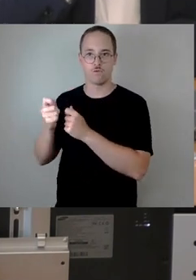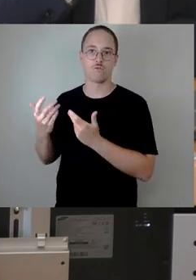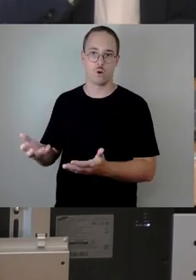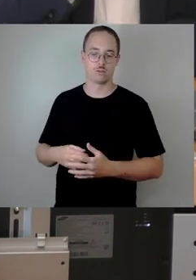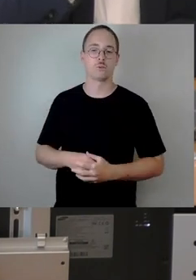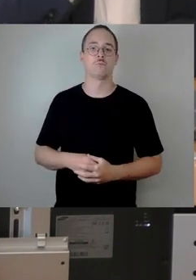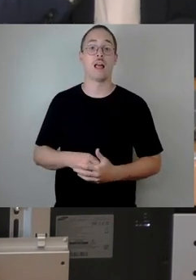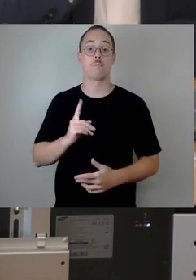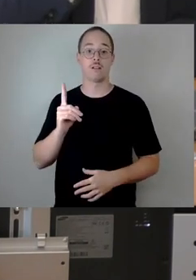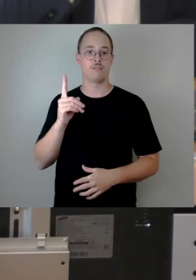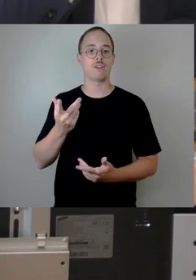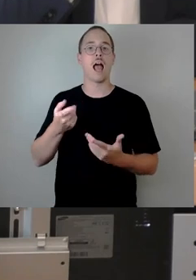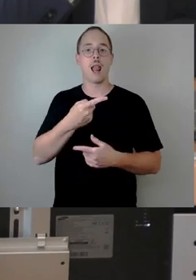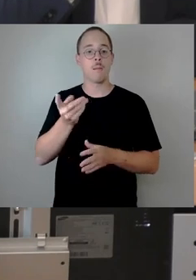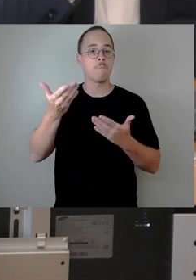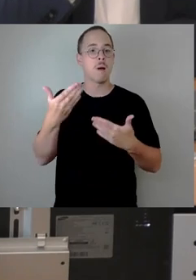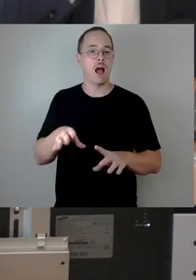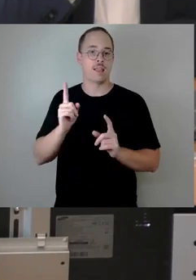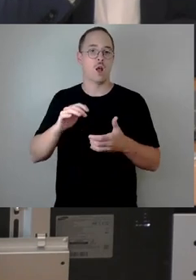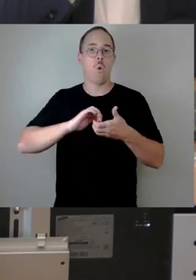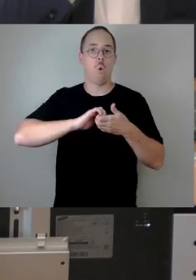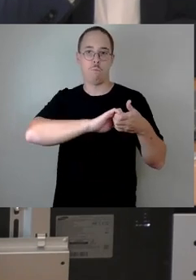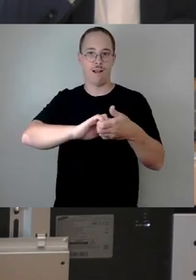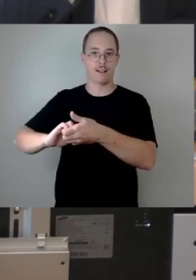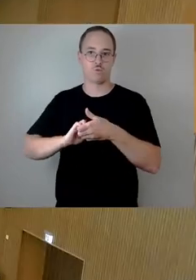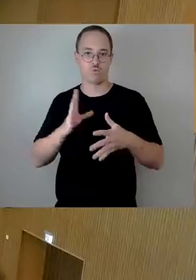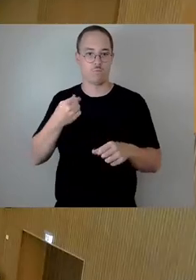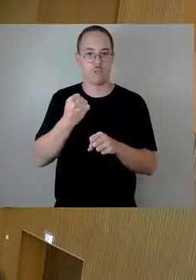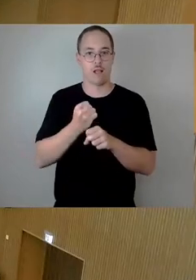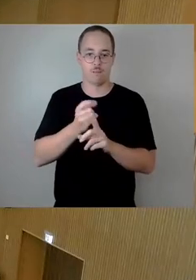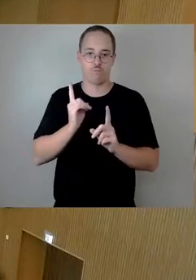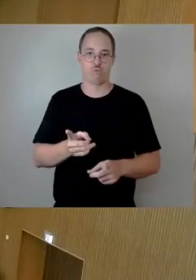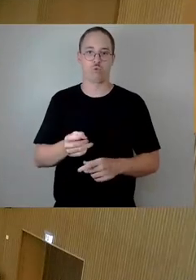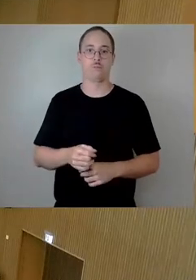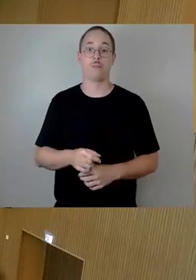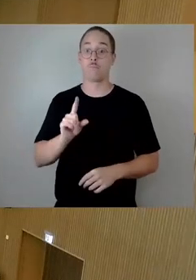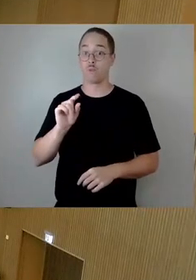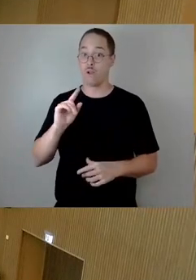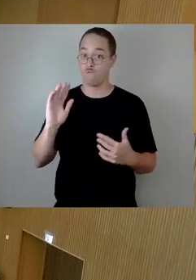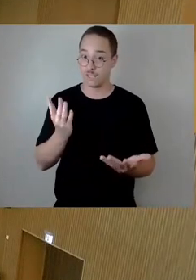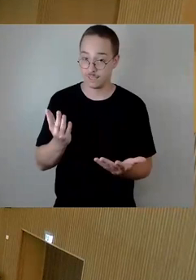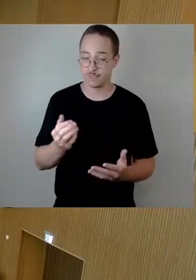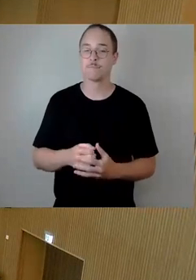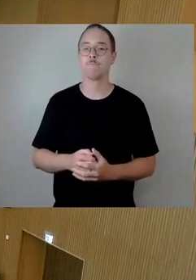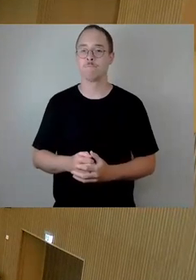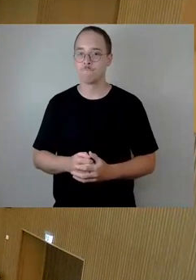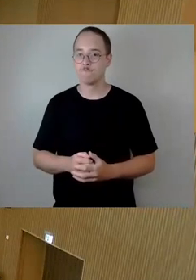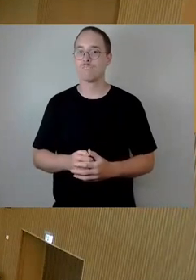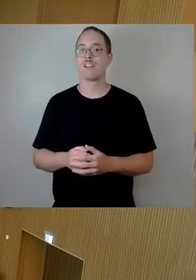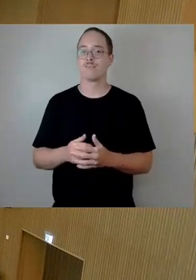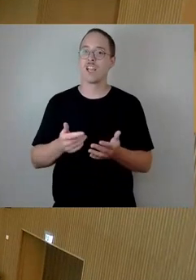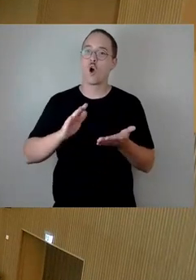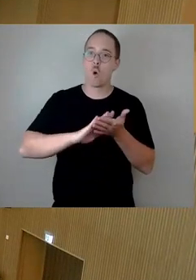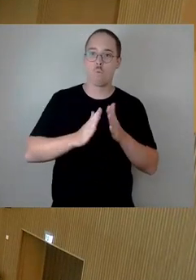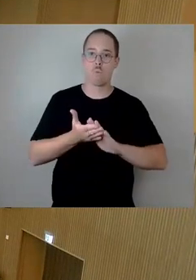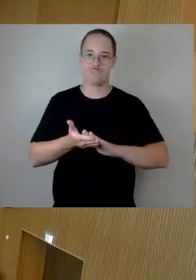diese Bereitschaft setzt auch voraus, dass es gilt, Kompromisse einzugehen. Dieser Rat wird